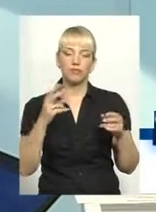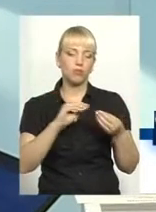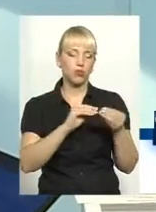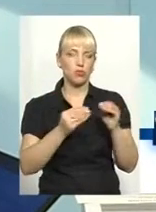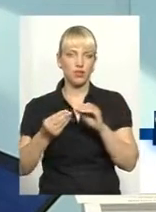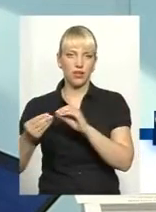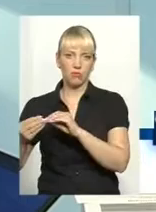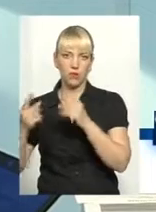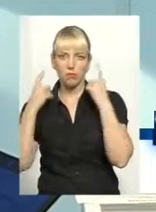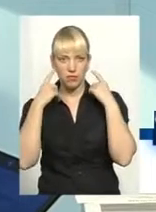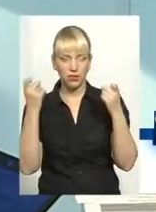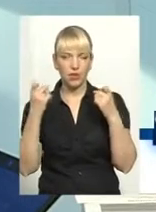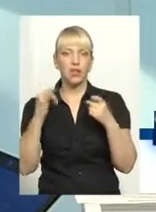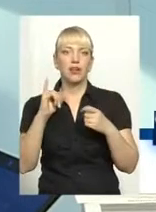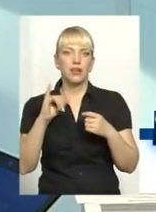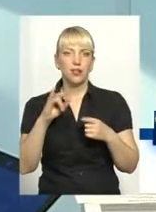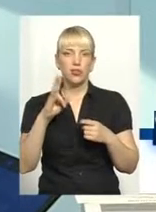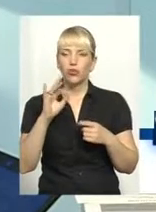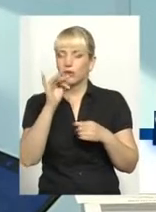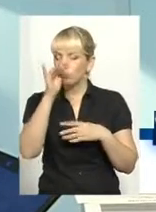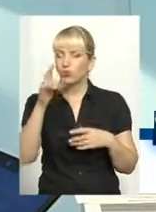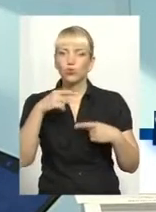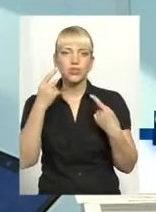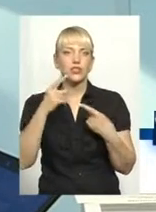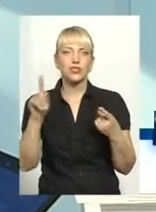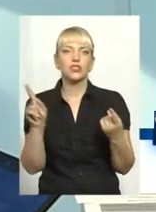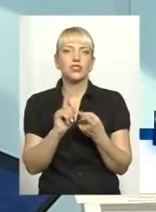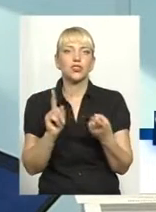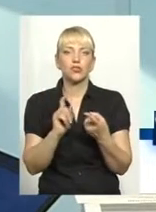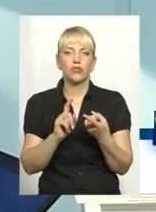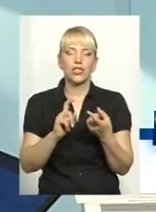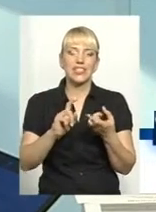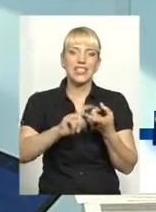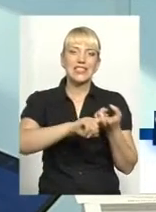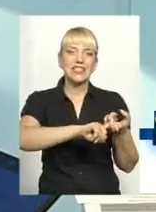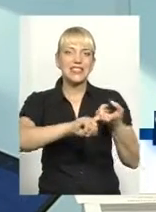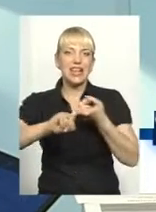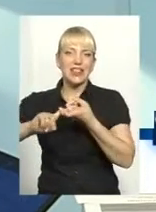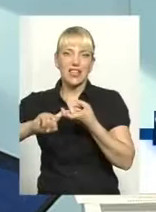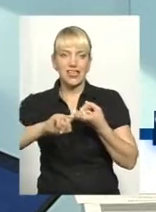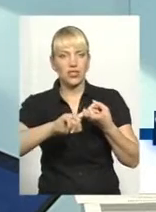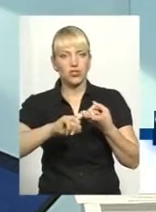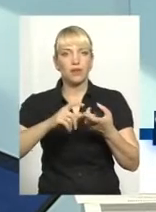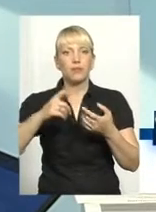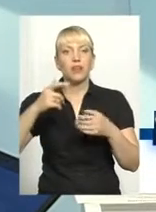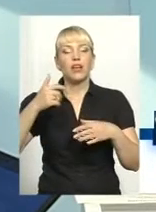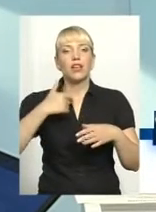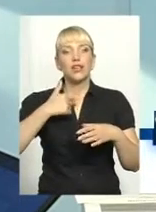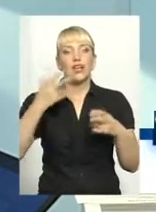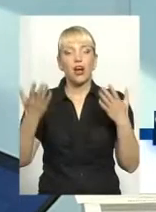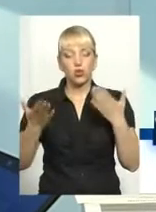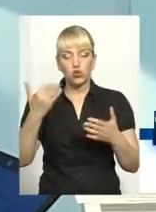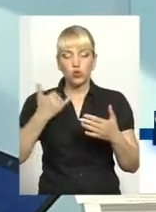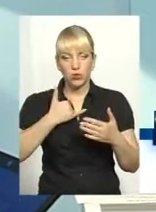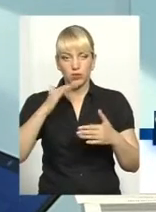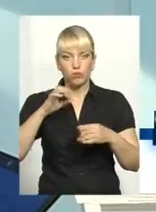проблеми. Але не можу сказати, що вони залежать одна від одної. Якщо в нас буде подолана